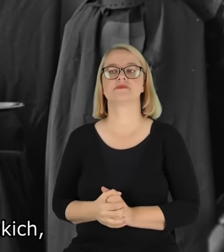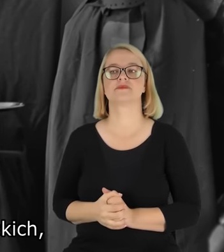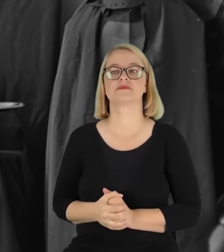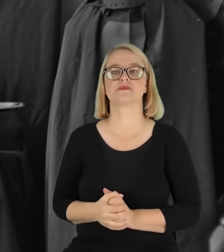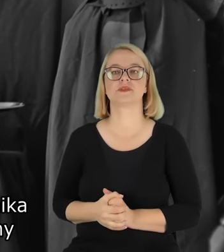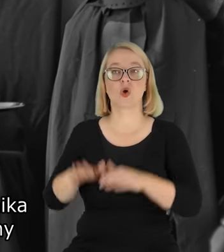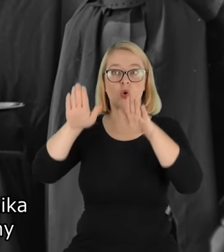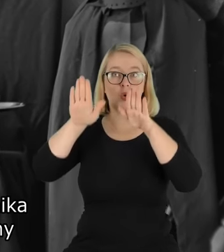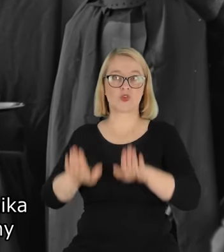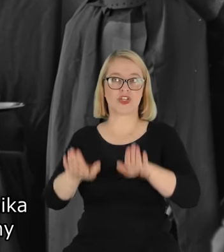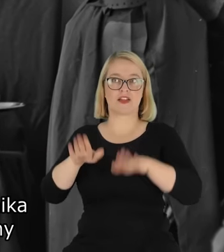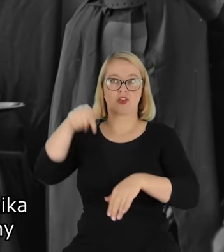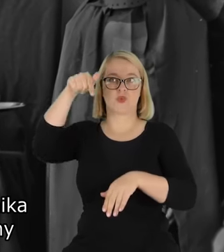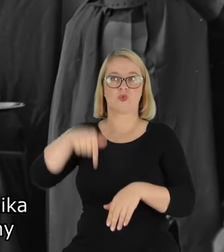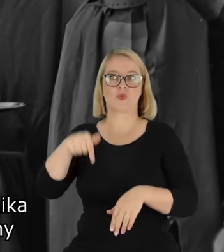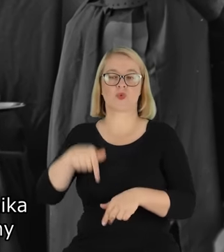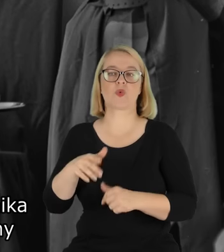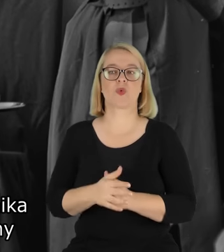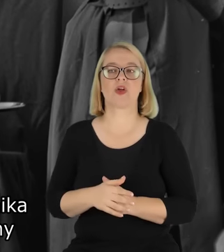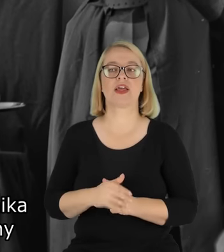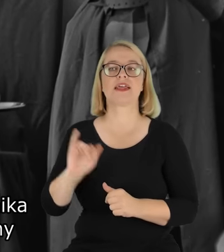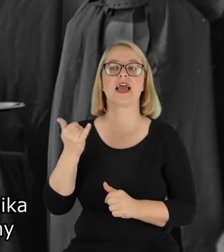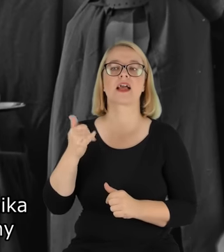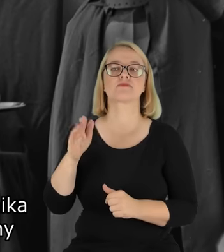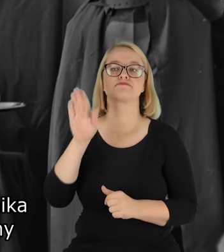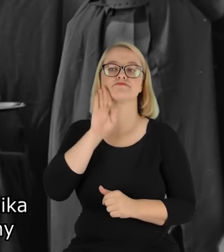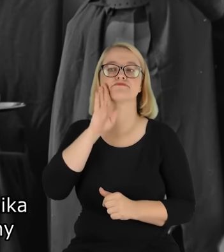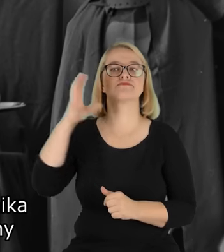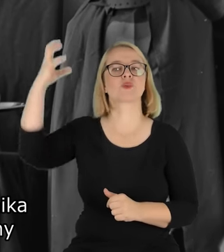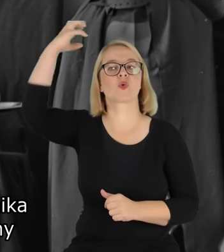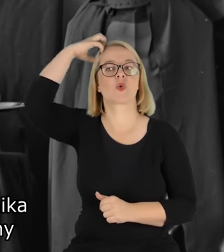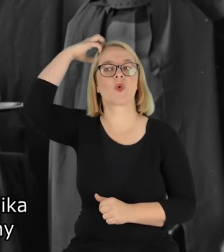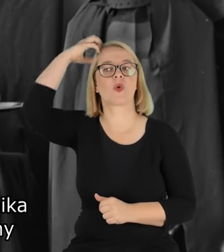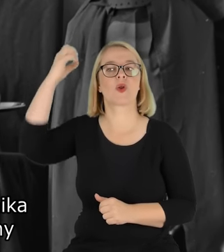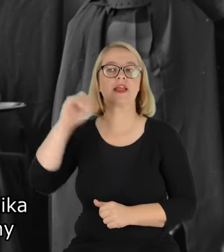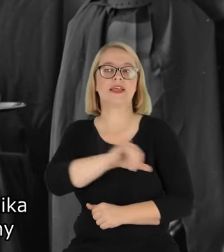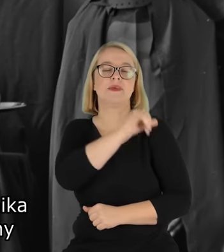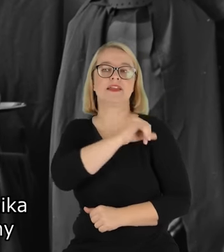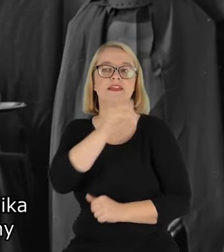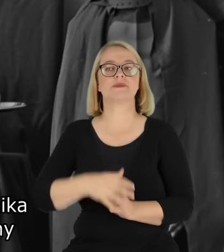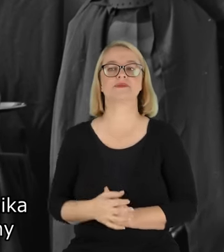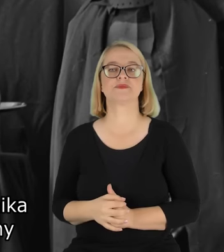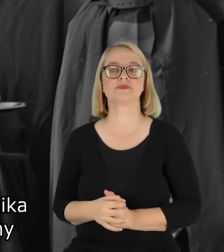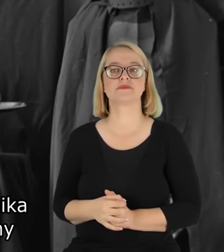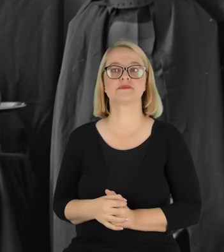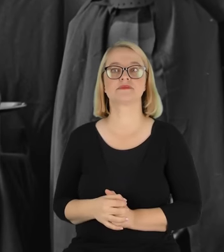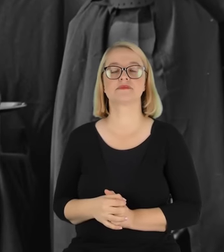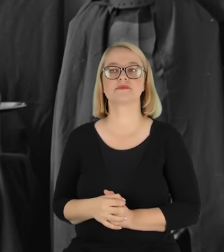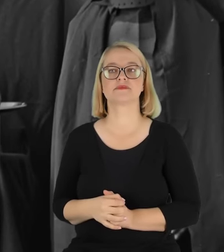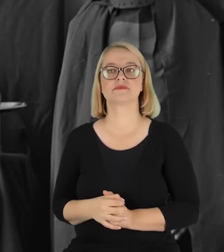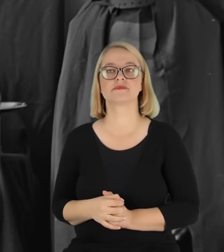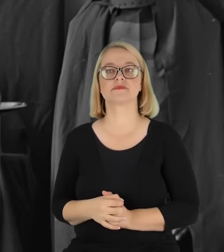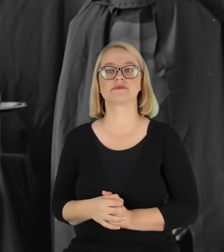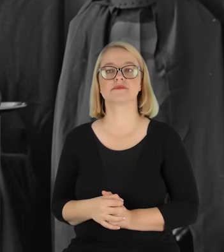Krakowskich. Usadowili go jako po prostu imiennika obchodzącego w tym dniu imieniny i